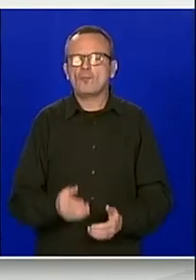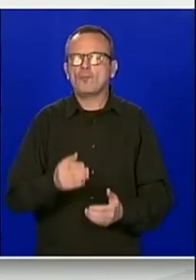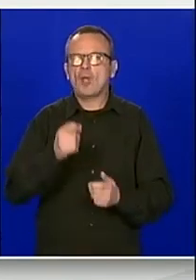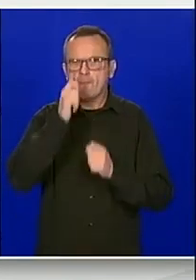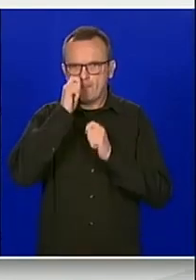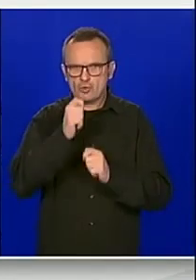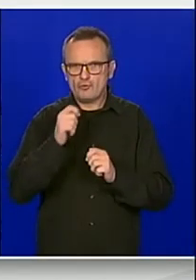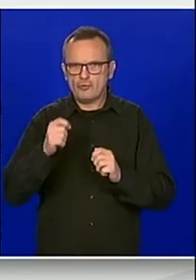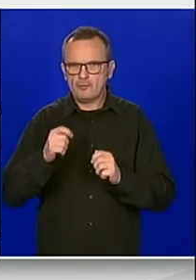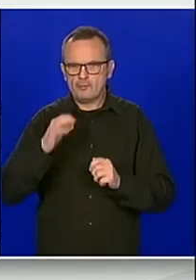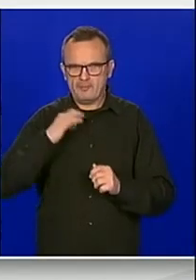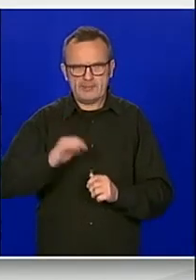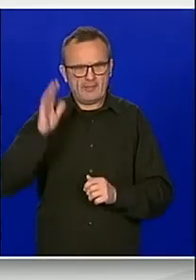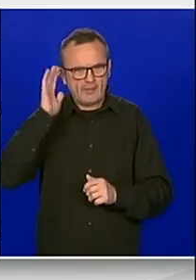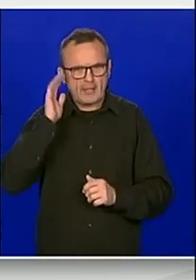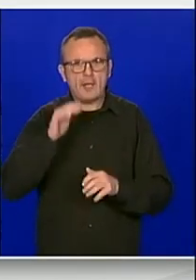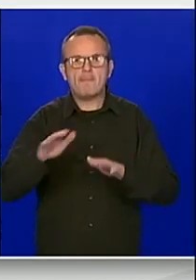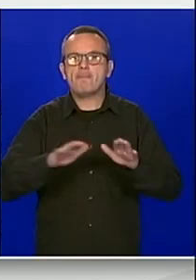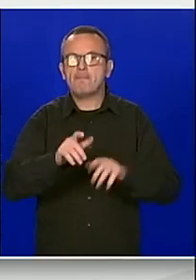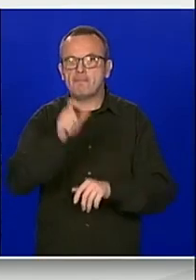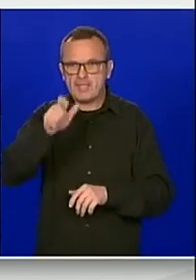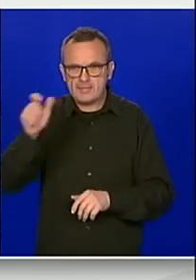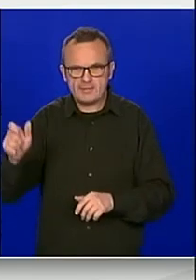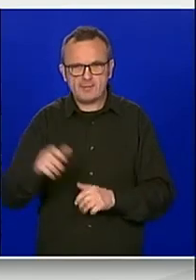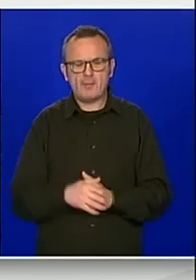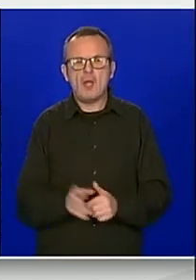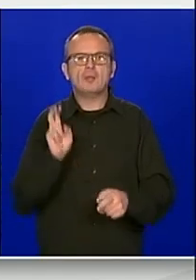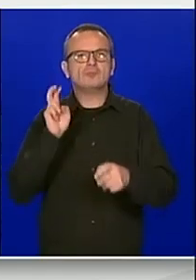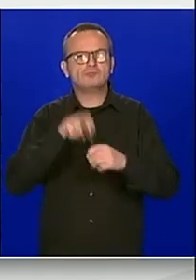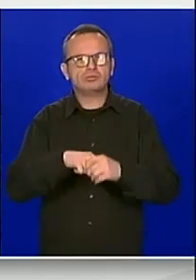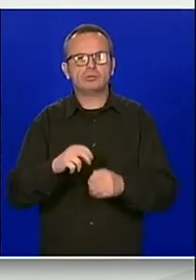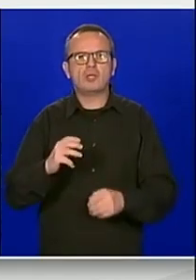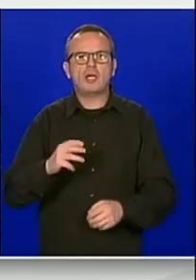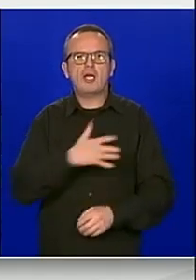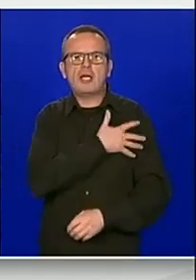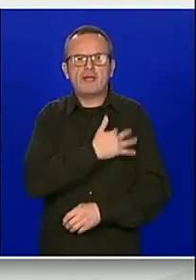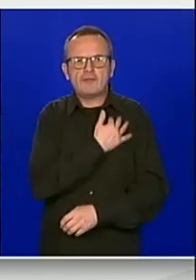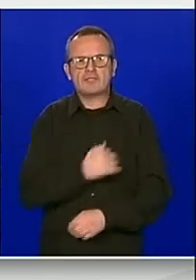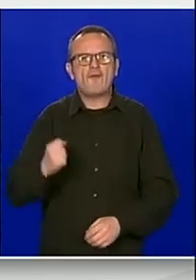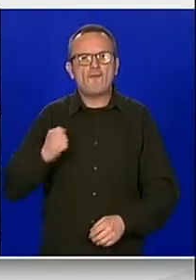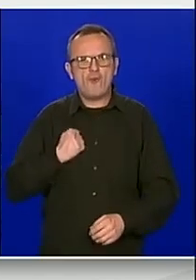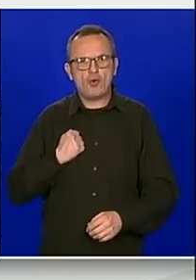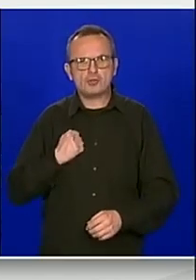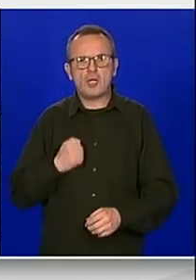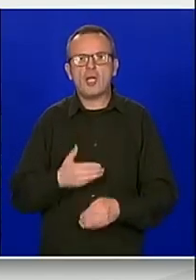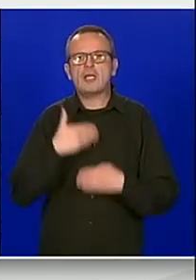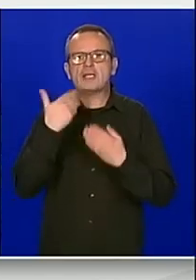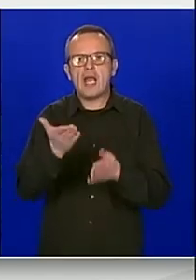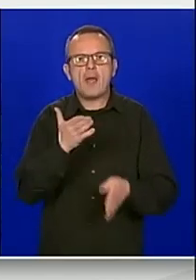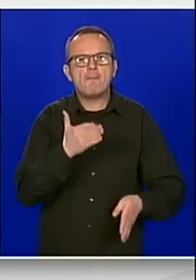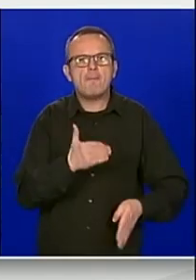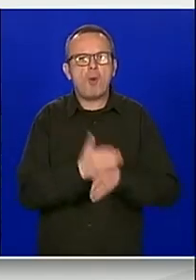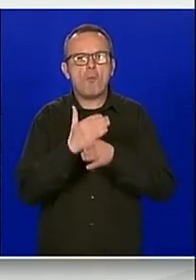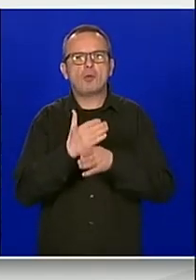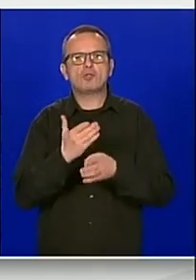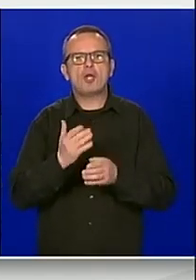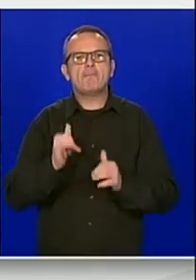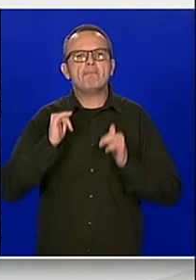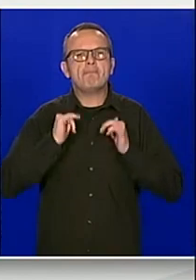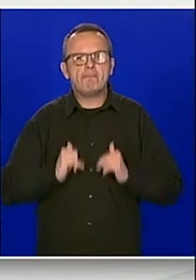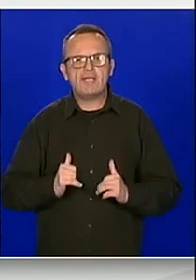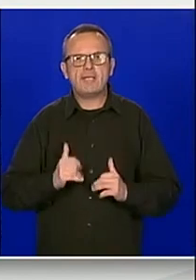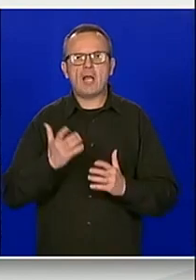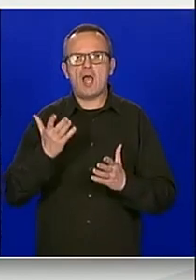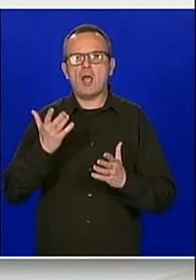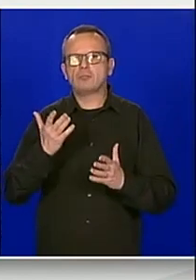ministrice i ministri, sudjelovanje oružavnih snaga Republike Hrvatske u operacijama potpore miru, misijama